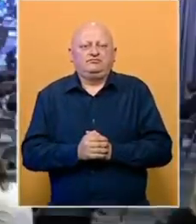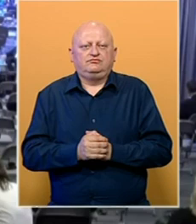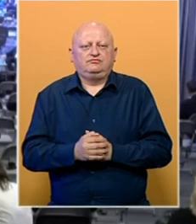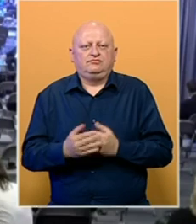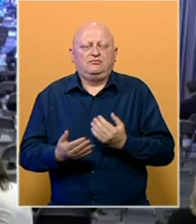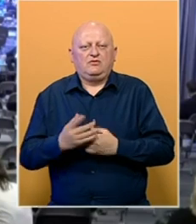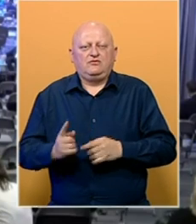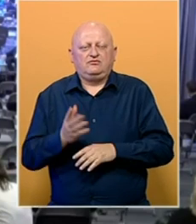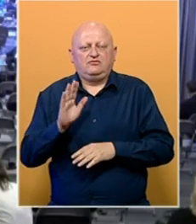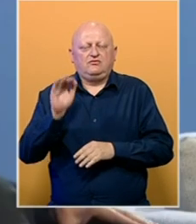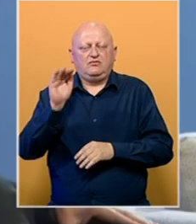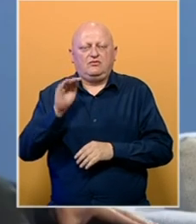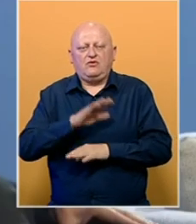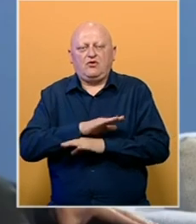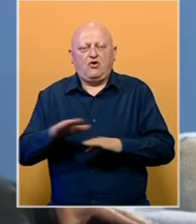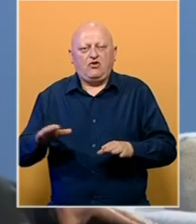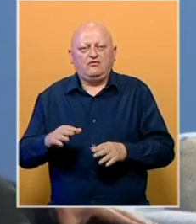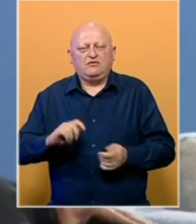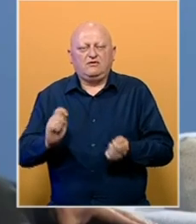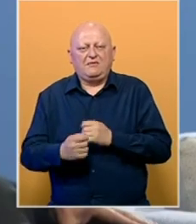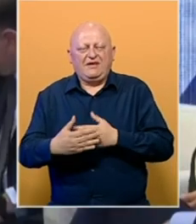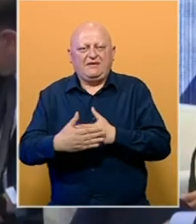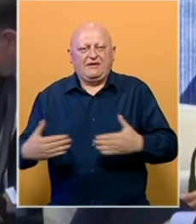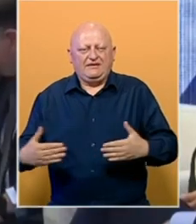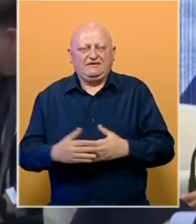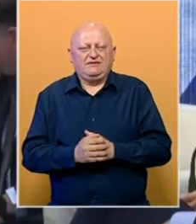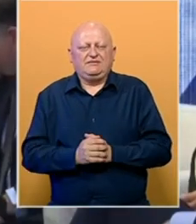Novi visoki predstavnik poručio, gotovo je sa mijenjanjem granica.